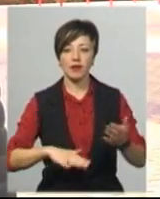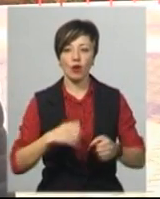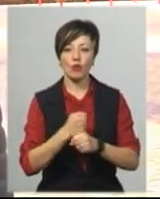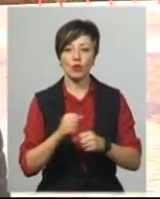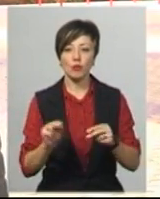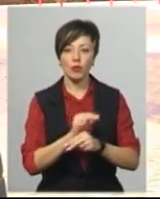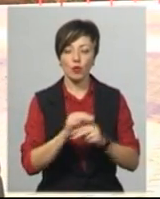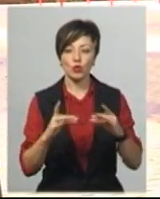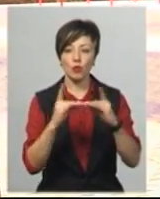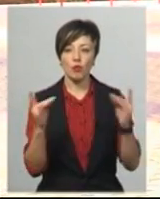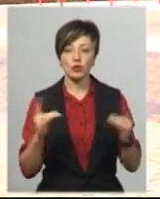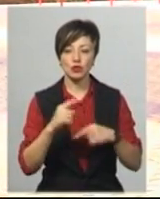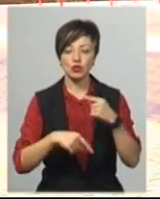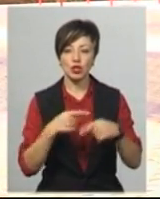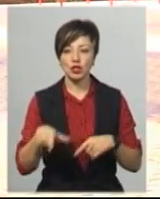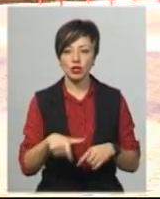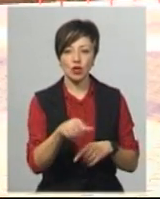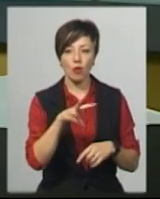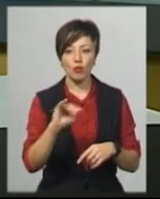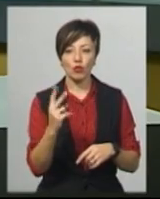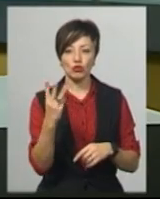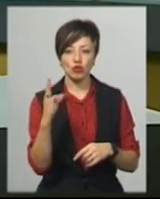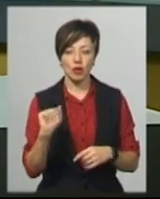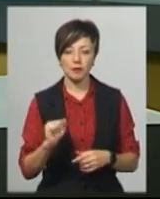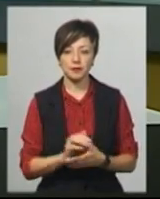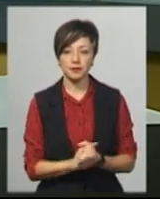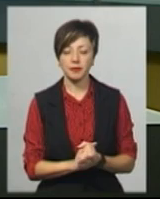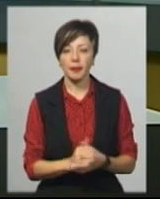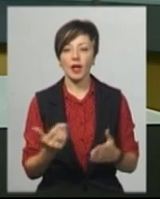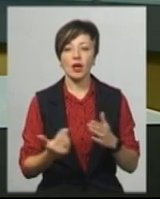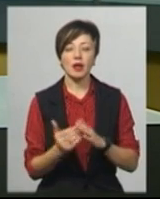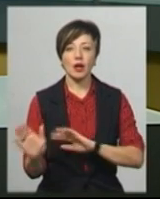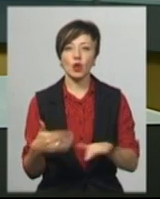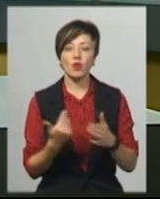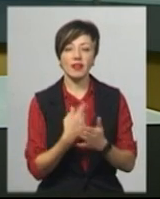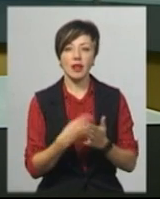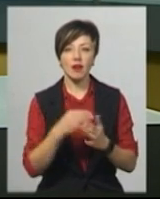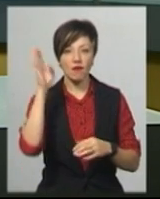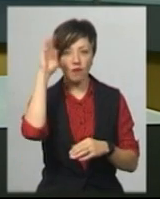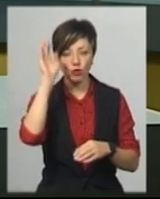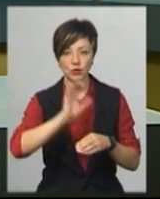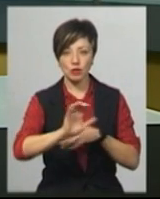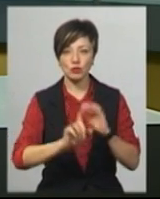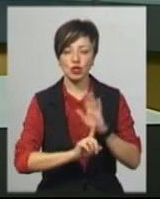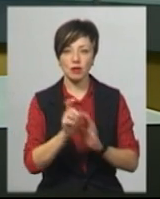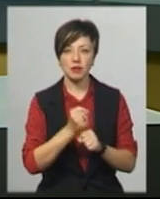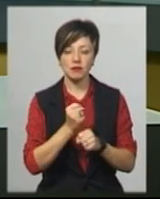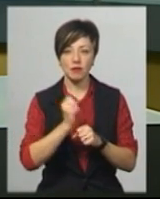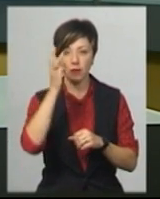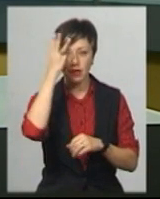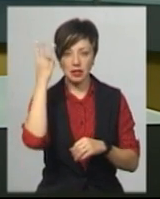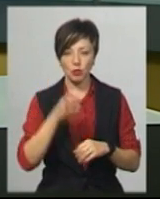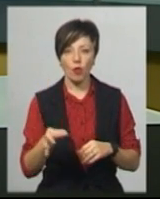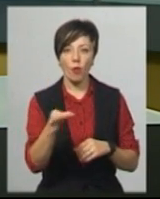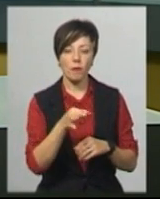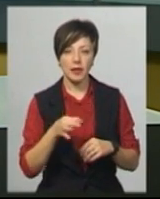по ремонту мосту через річка Мукша. Нові тарифи на водопостачання та водовідведення почали діяти у Хмельницькому та